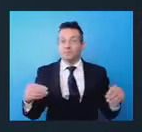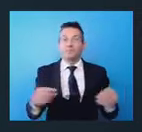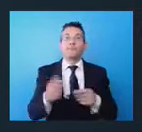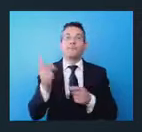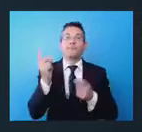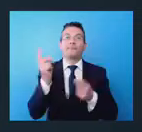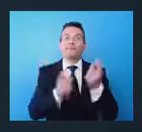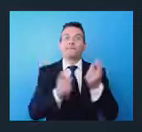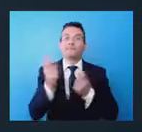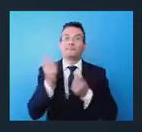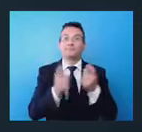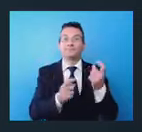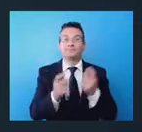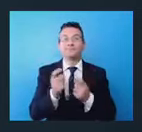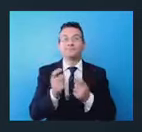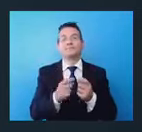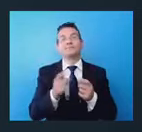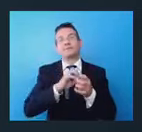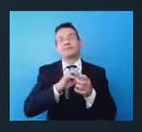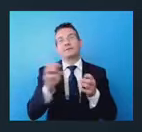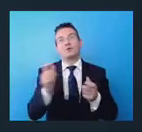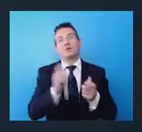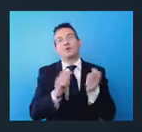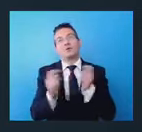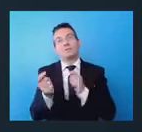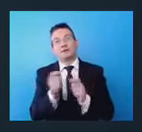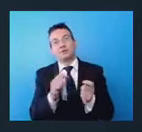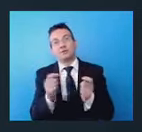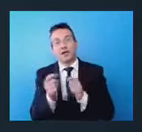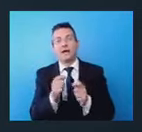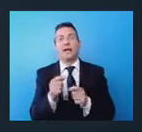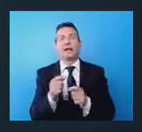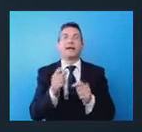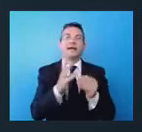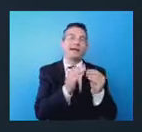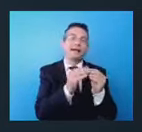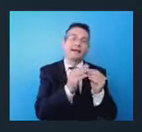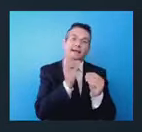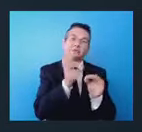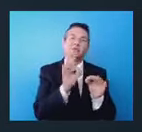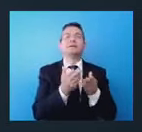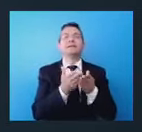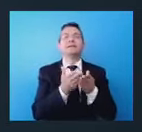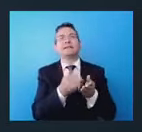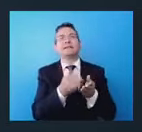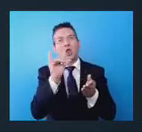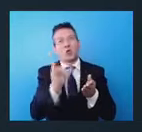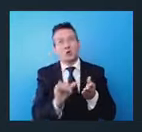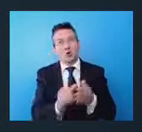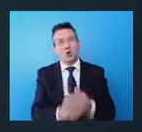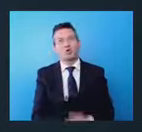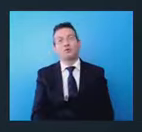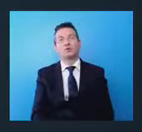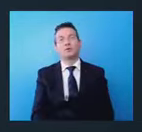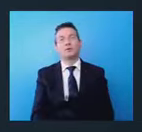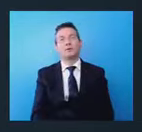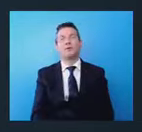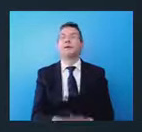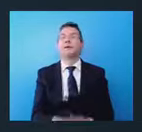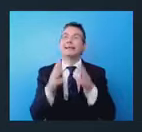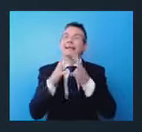del refit commerciale, del shipping e quello dell'ordine. Impiegate imprese con grande tradizione e